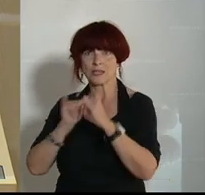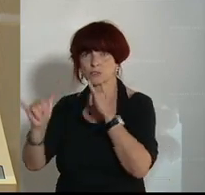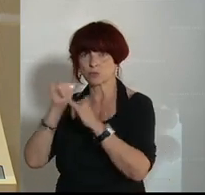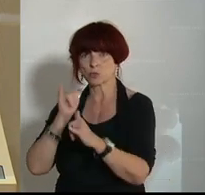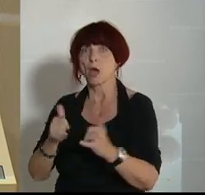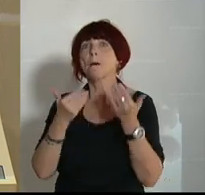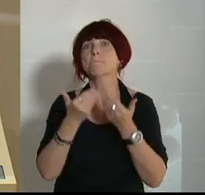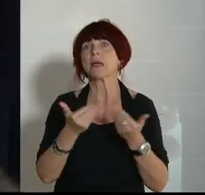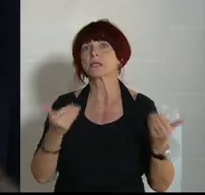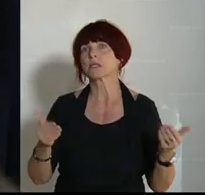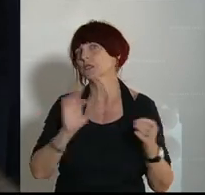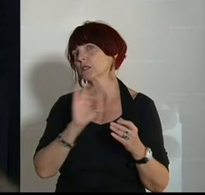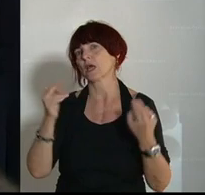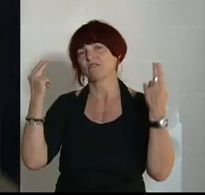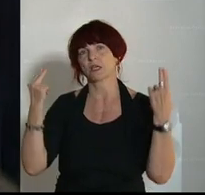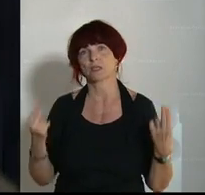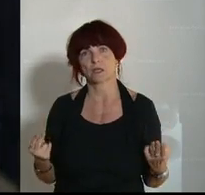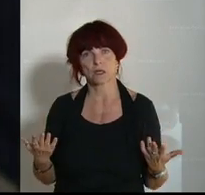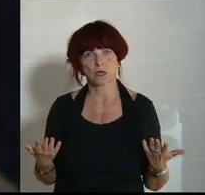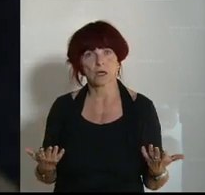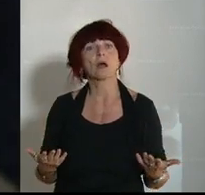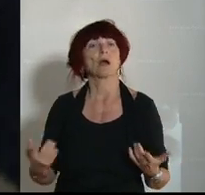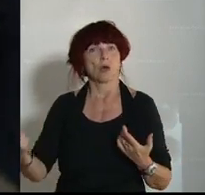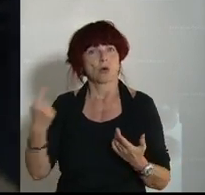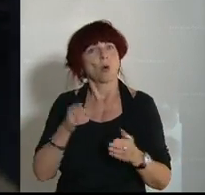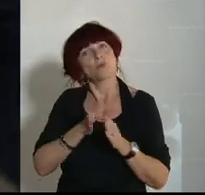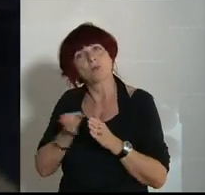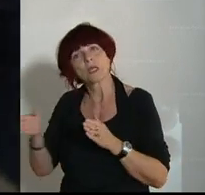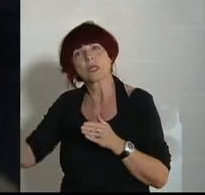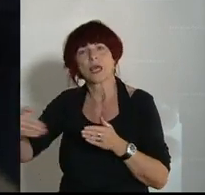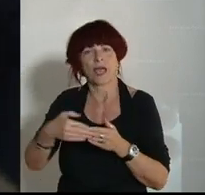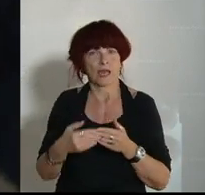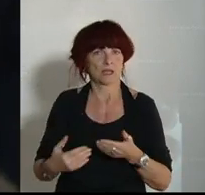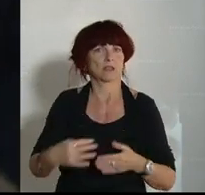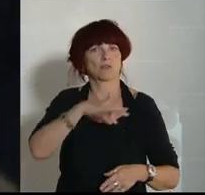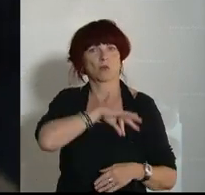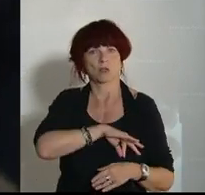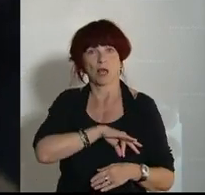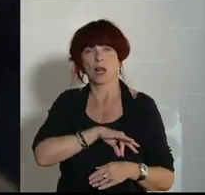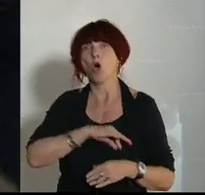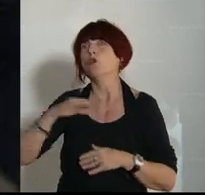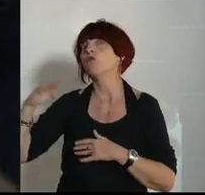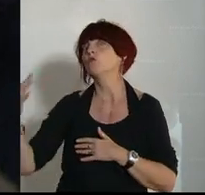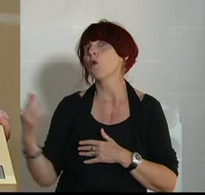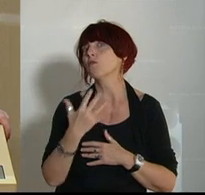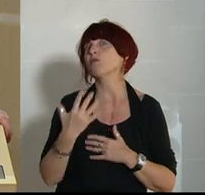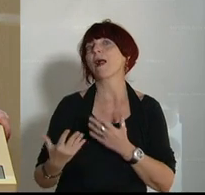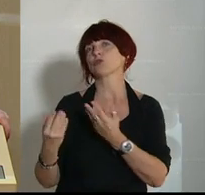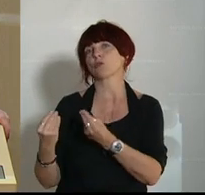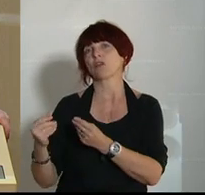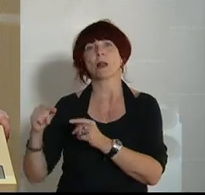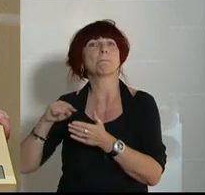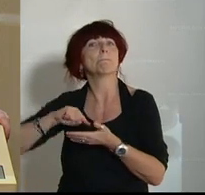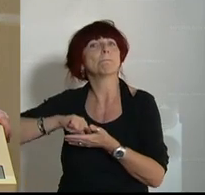wesentlicher Faktor. Sie produzieren eine Umweg-Rentabilität mit dem Faktor 5 bis 7. Also das sind